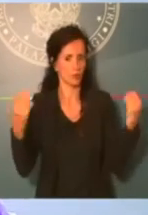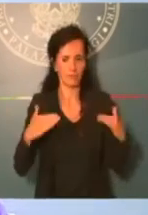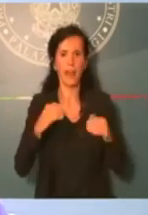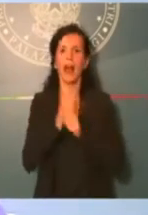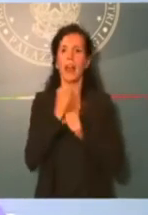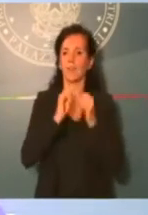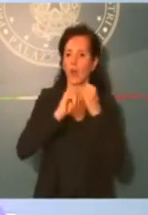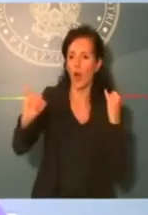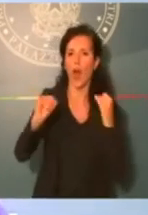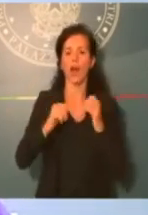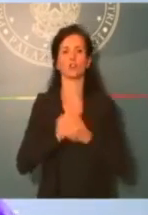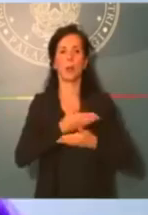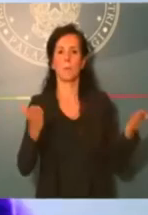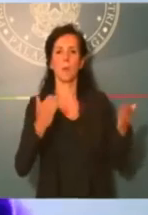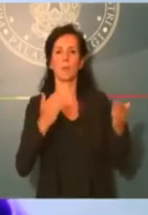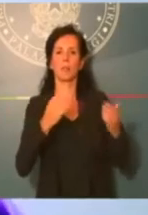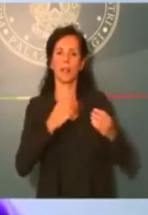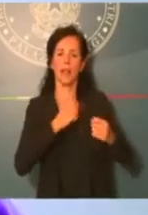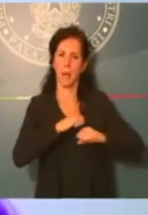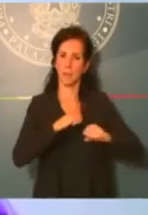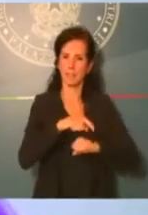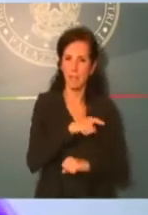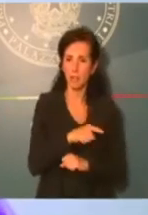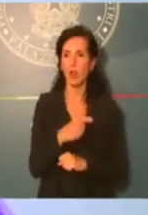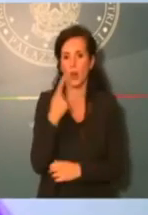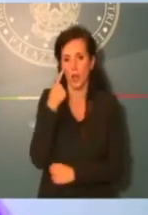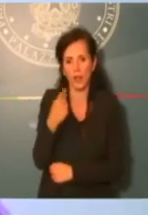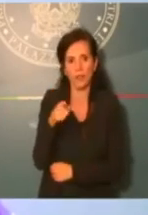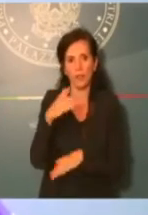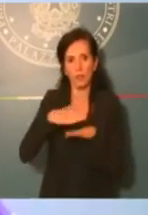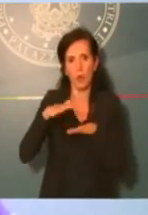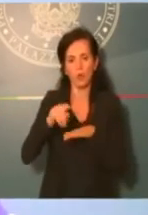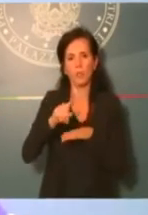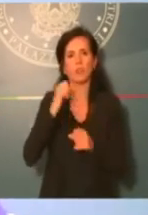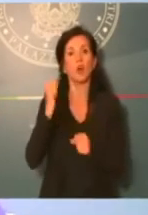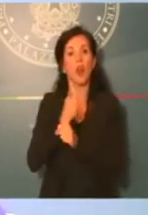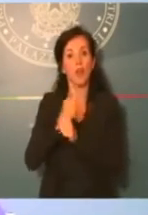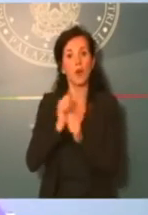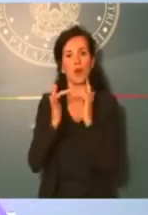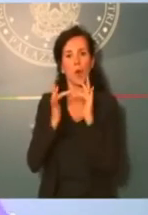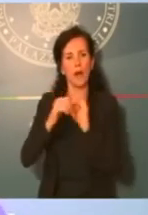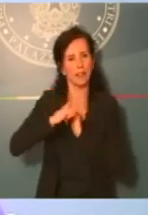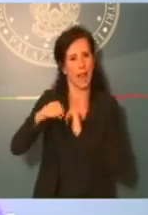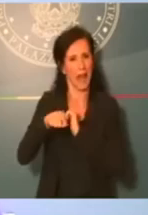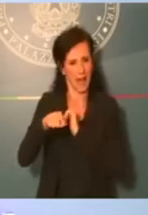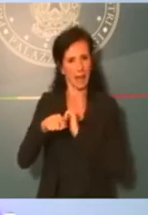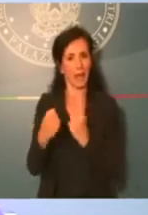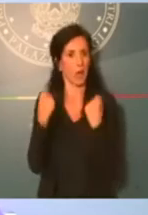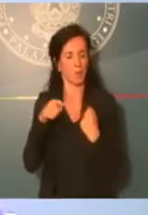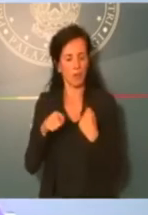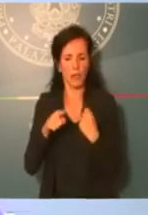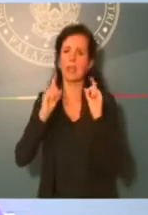remoto per le pubbliche amministrazioni ci si è resi conto che il lavoro sulla banda larga deve essere portato a termine e che per farlo sono